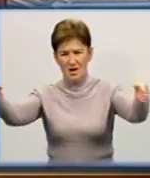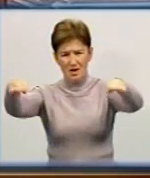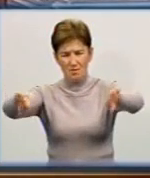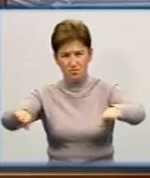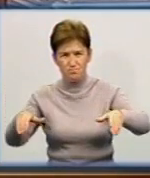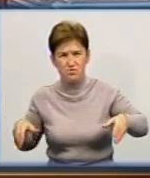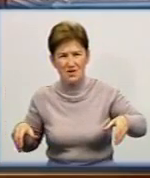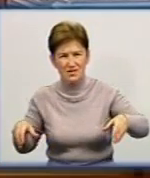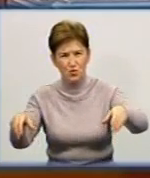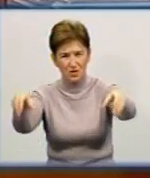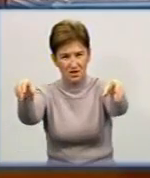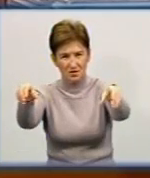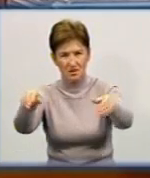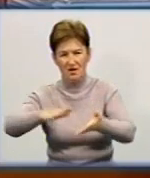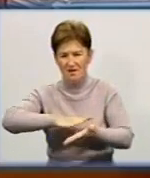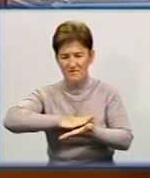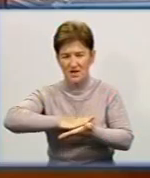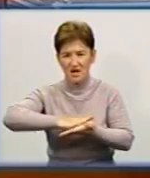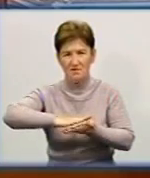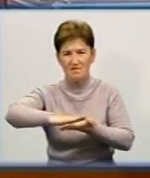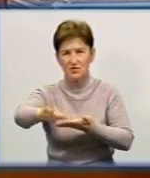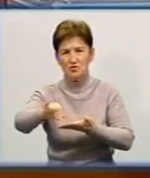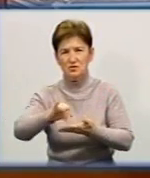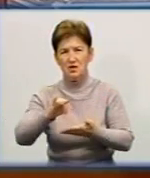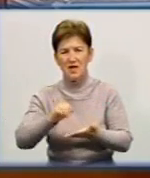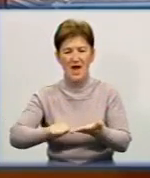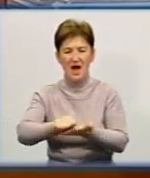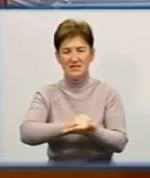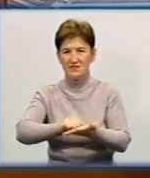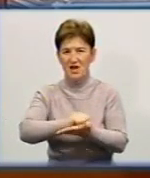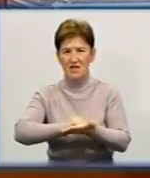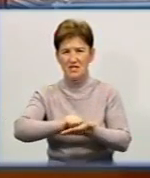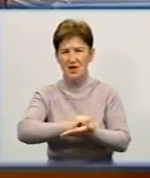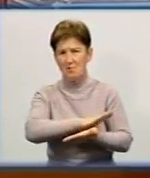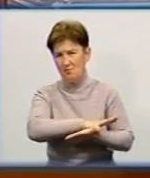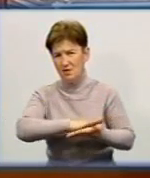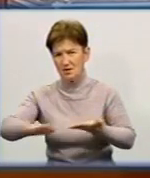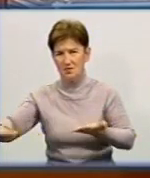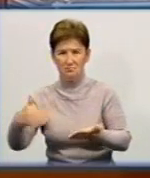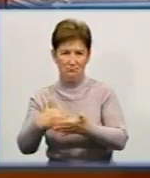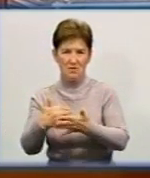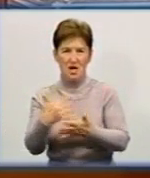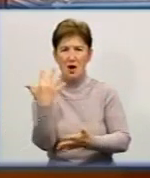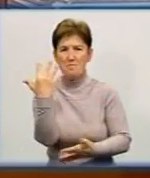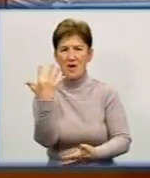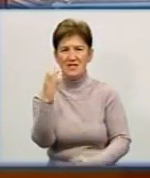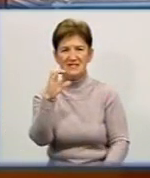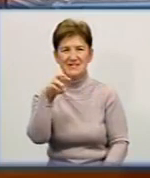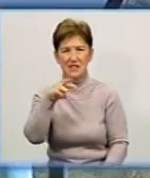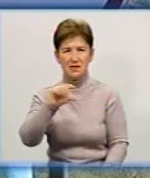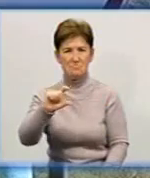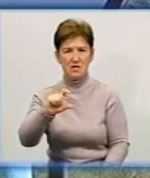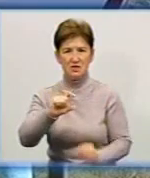виравнюючий слой і сплошною асфальтопокриття, 5 см толщину асфальту ми